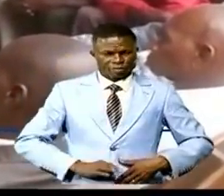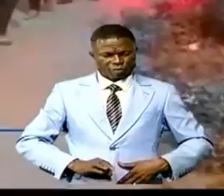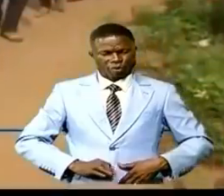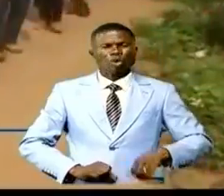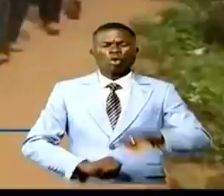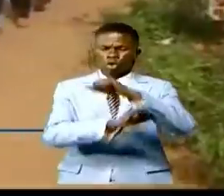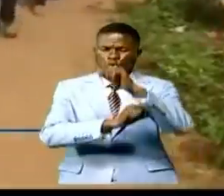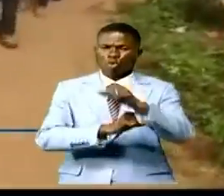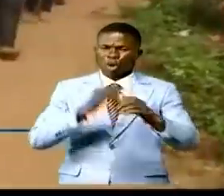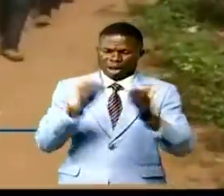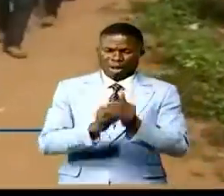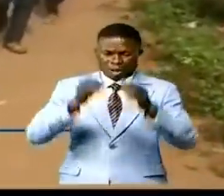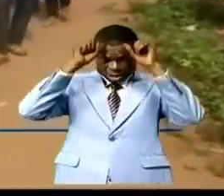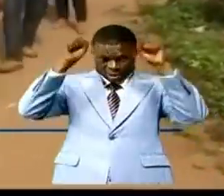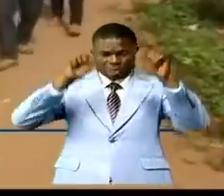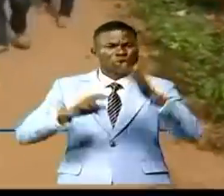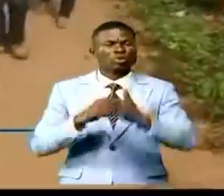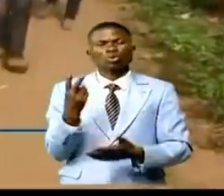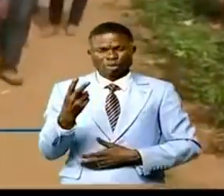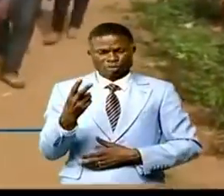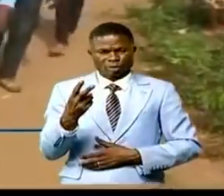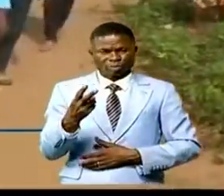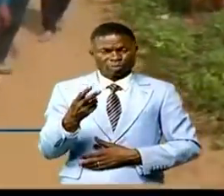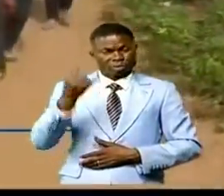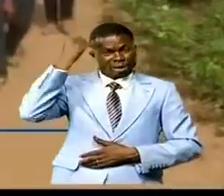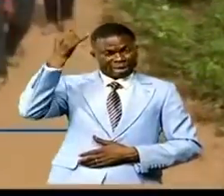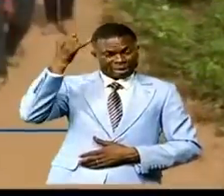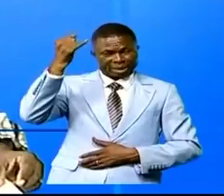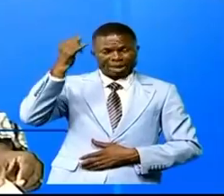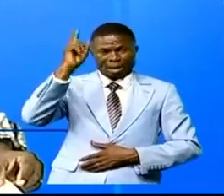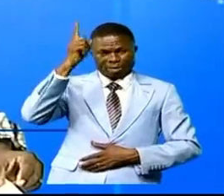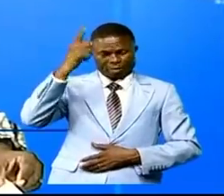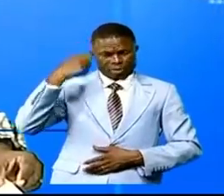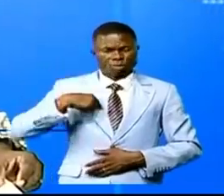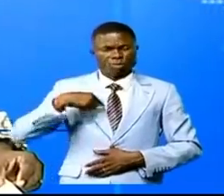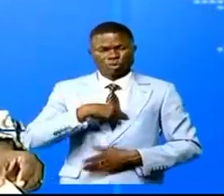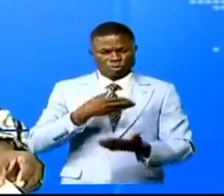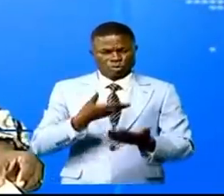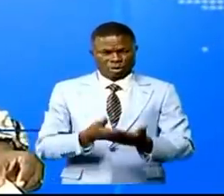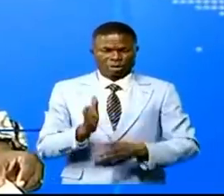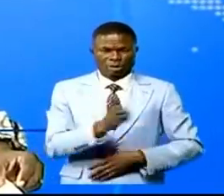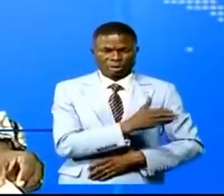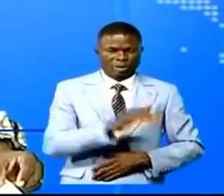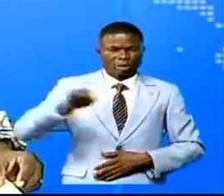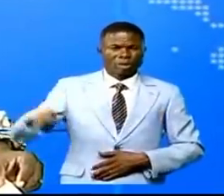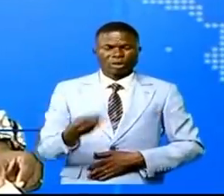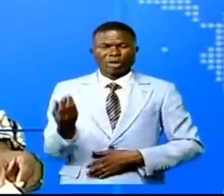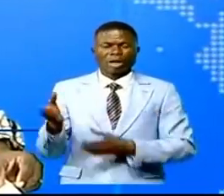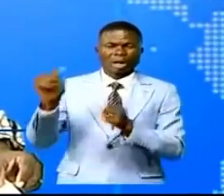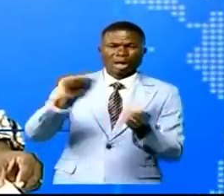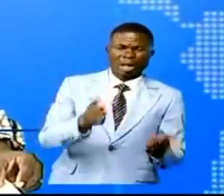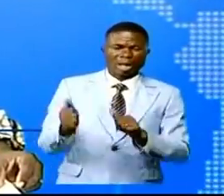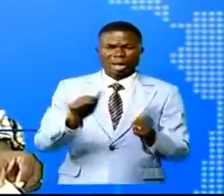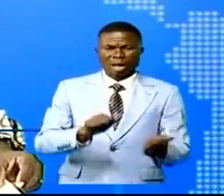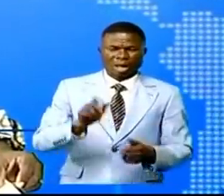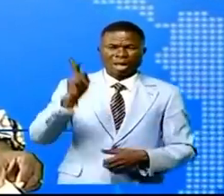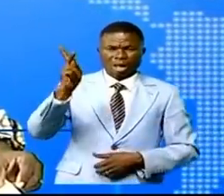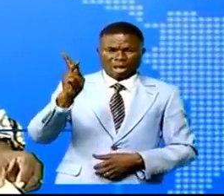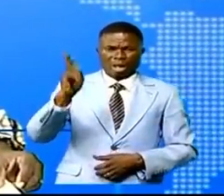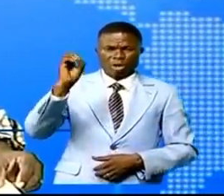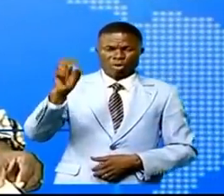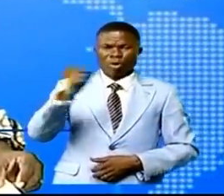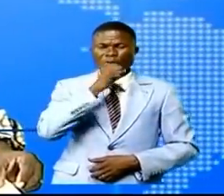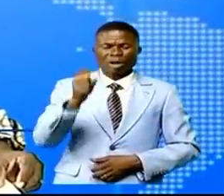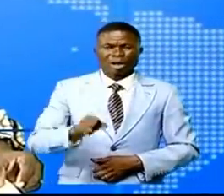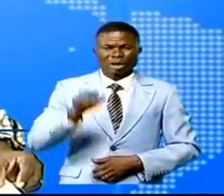Tshisekedi comme président de la République. Ça, c'est notre cheval de... Jean-Baptiste Kongolo Kabila, ancien directeur